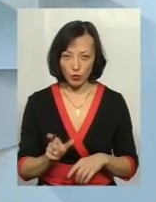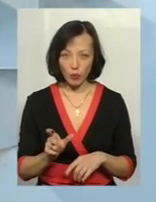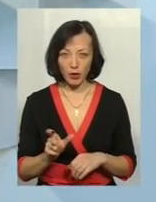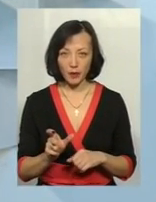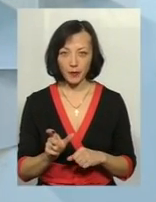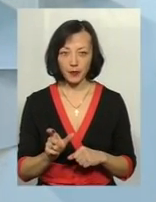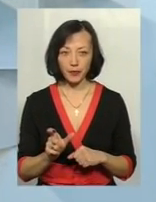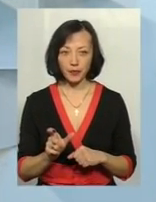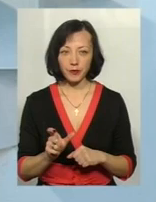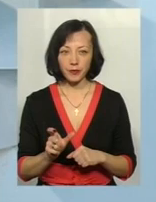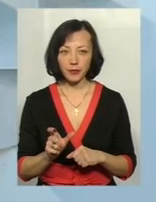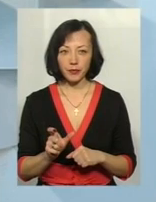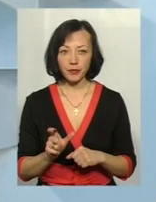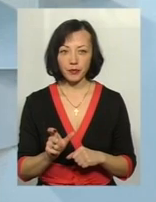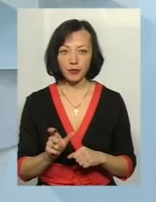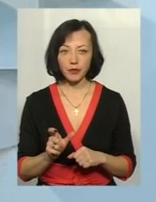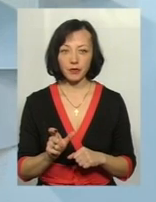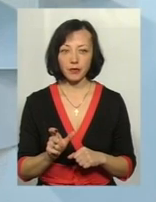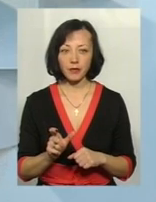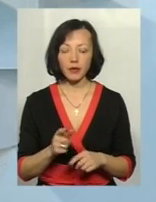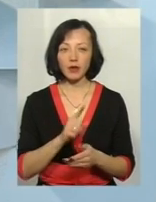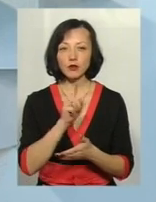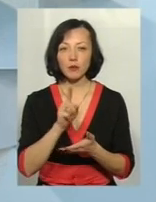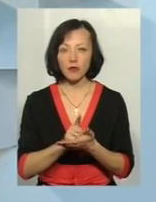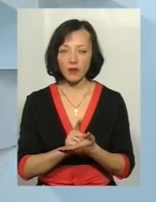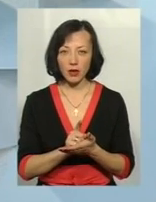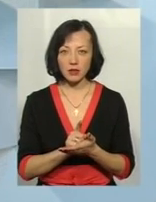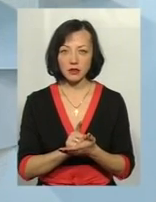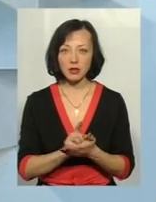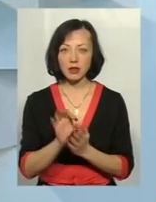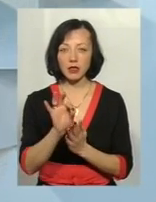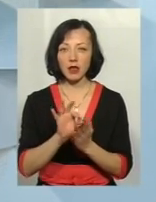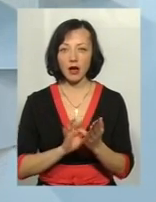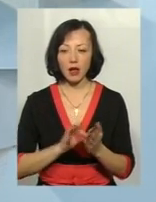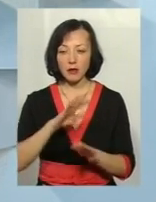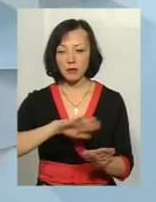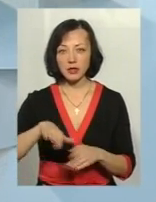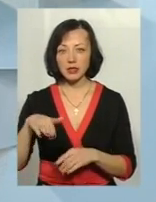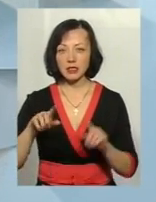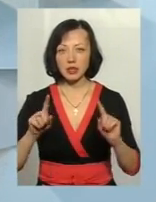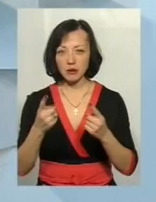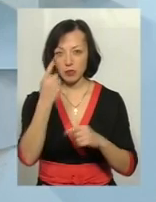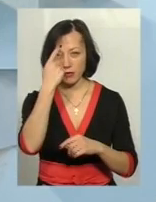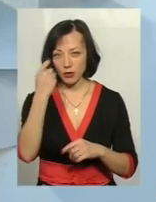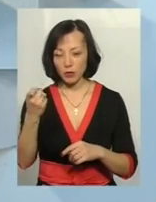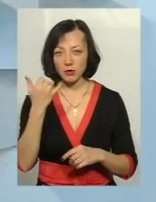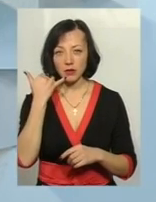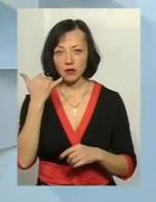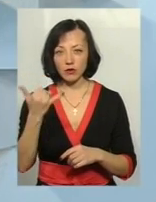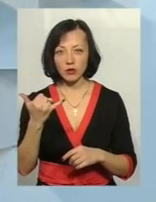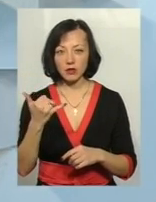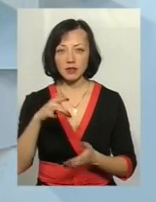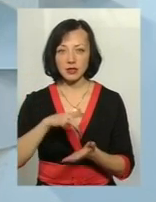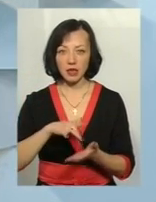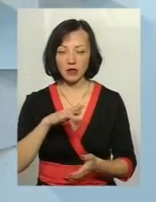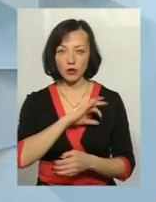затримання, суб'єкти інформування зобов'язані негайно після затримання повідомити шляхом телефонного дзвінку